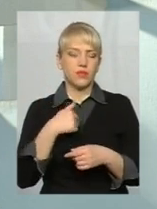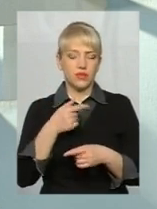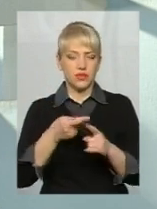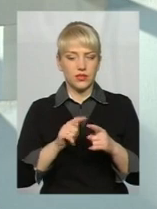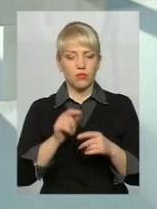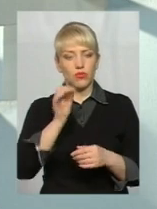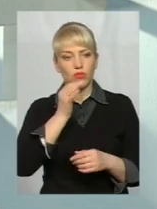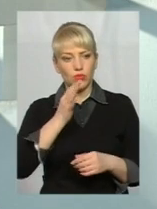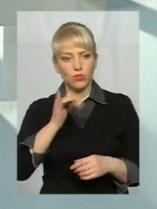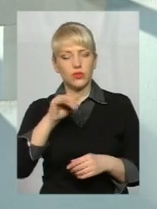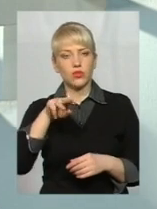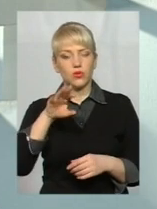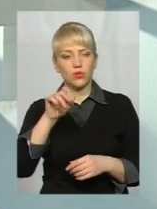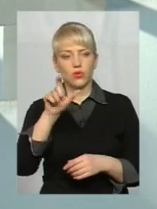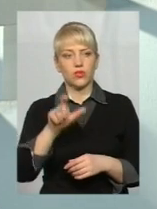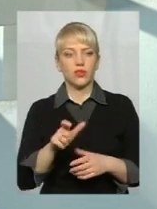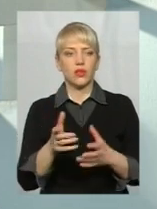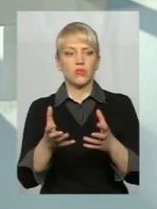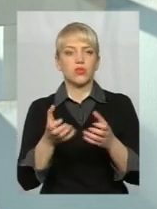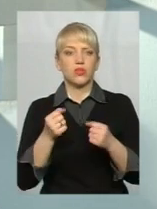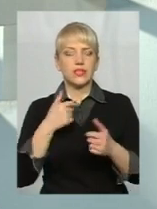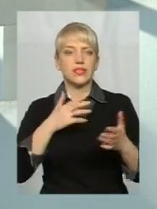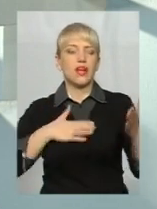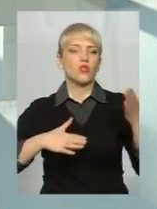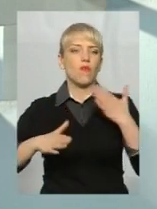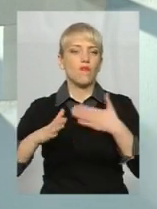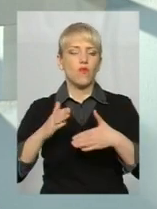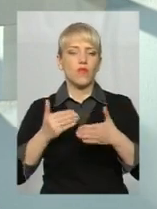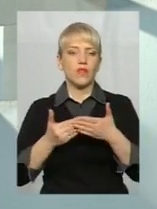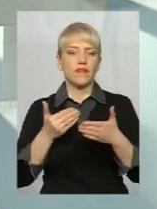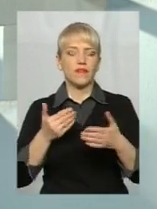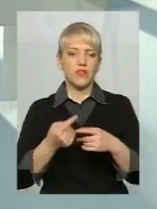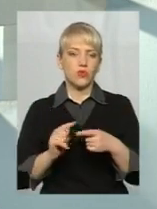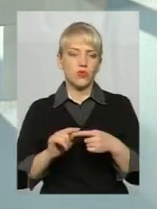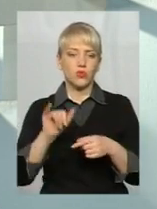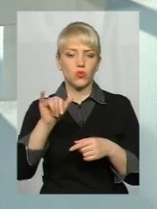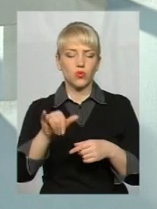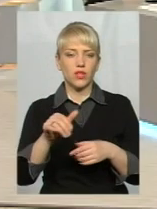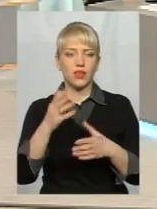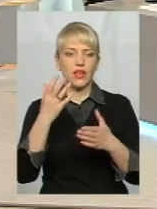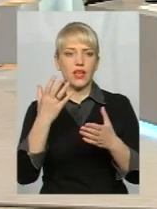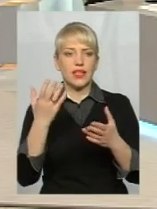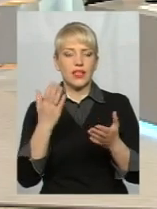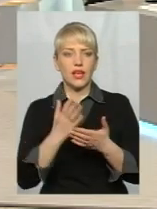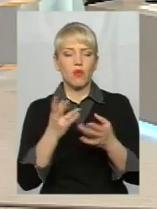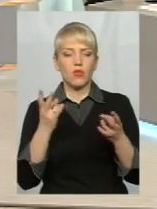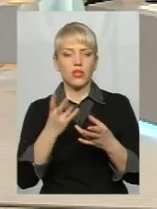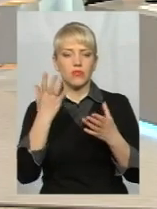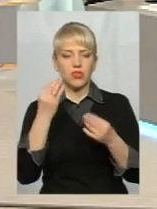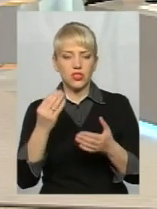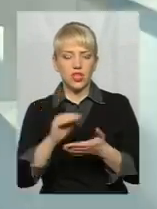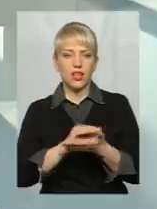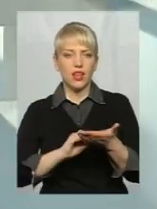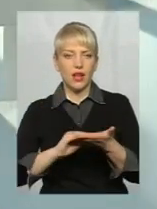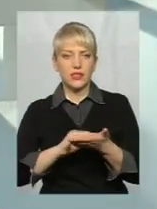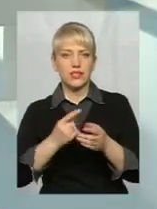подобається, то людина починає отримувати надзвичайне задоволення від цього, і в неї з'являється потреба ще раз це зробити, щоб ще раз.